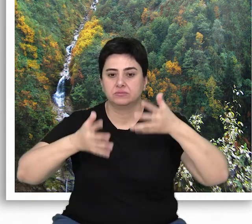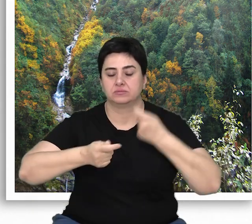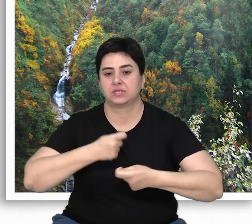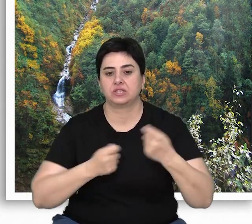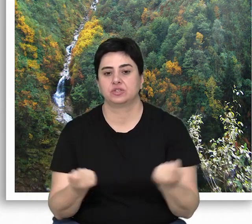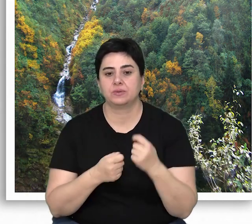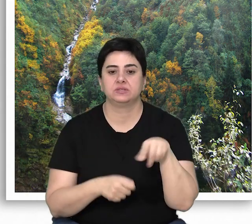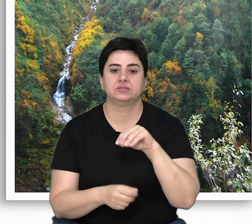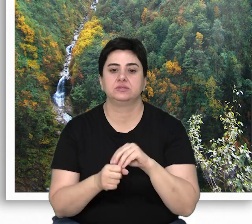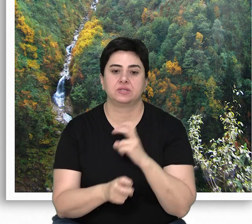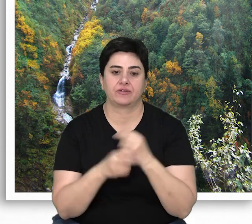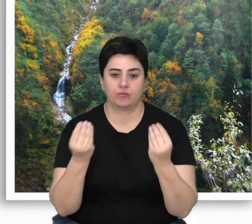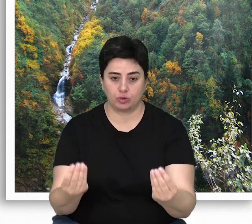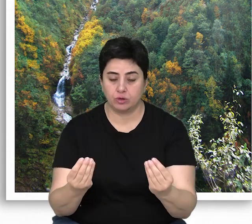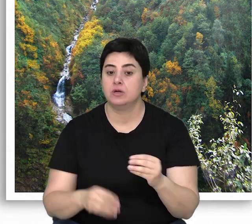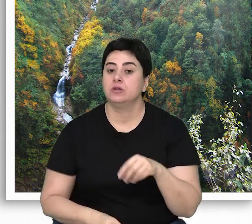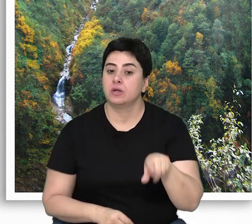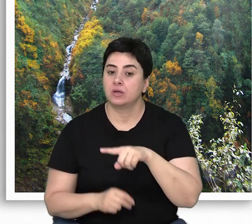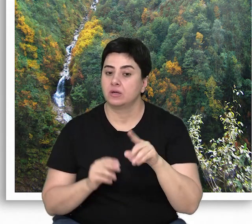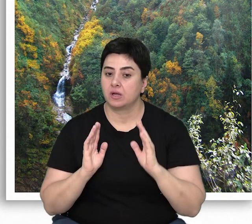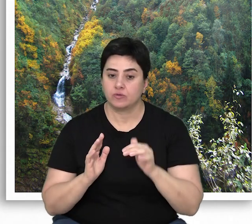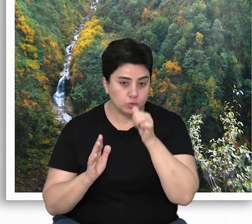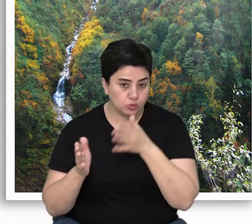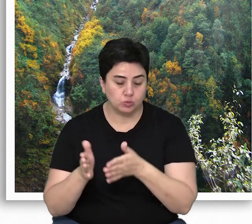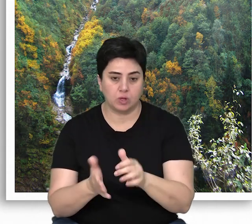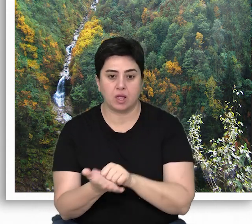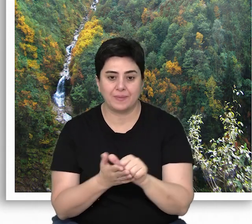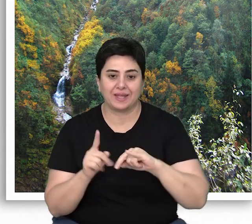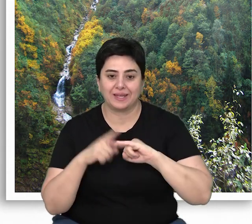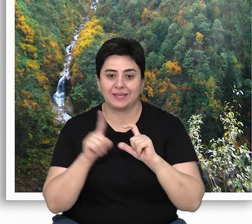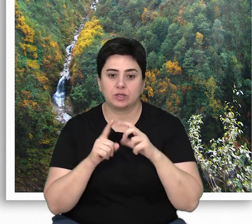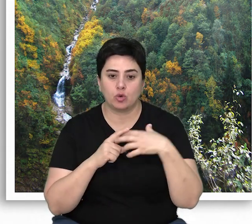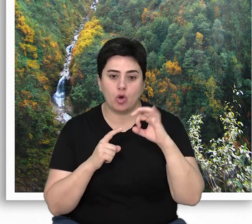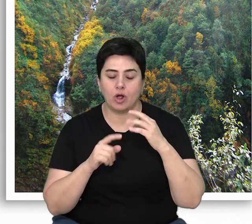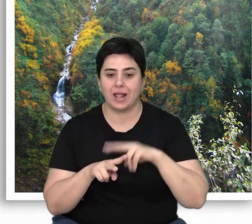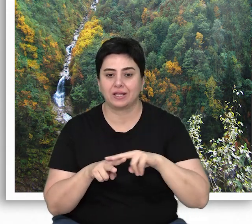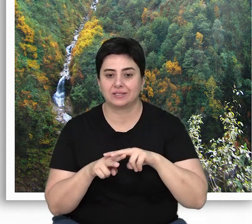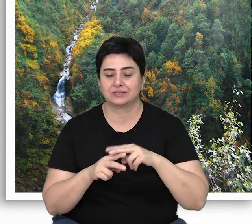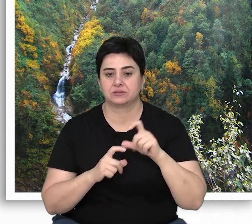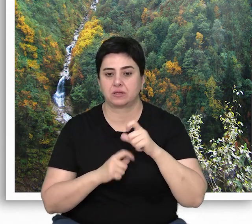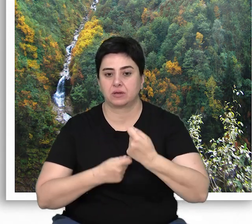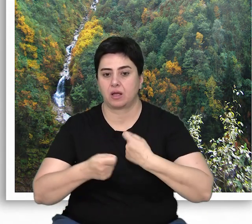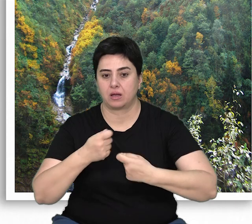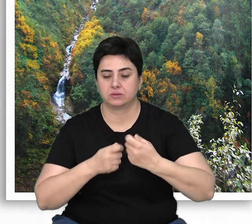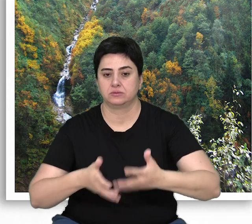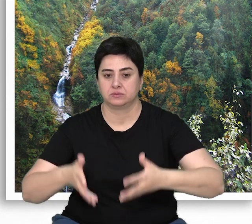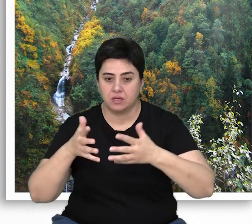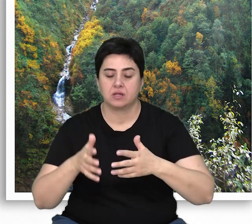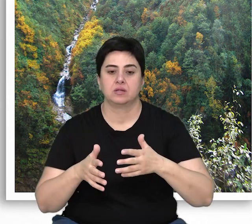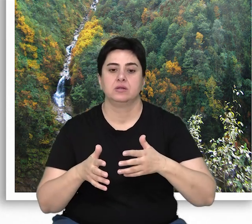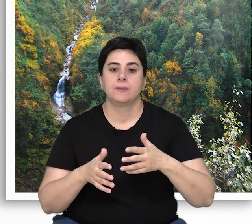ormanları tehdit etmektedir. Neredeyse her ırmak üzerinde uygulanan hidroelektrik santralleri, yeşil yol